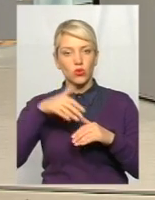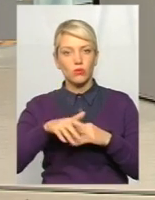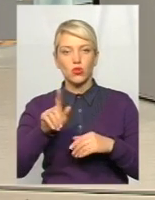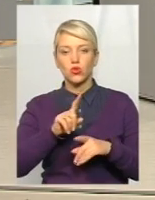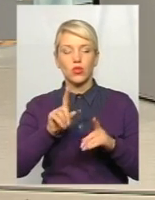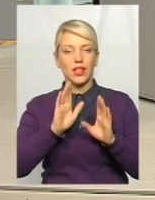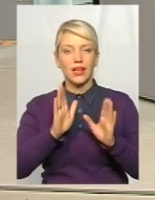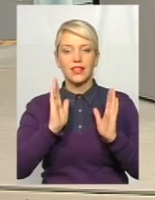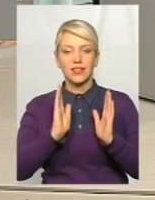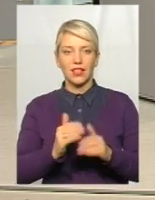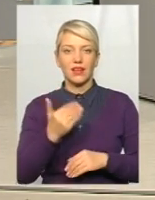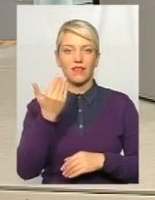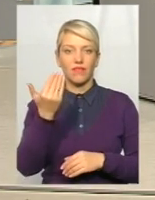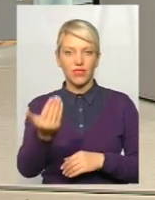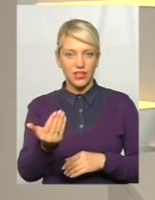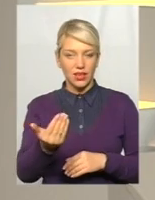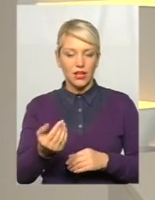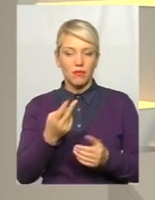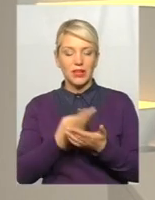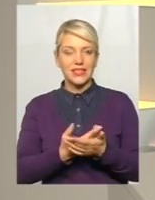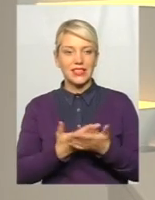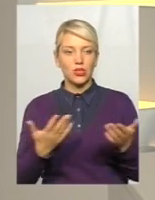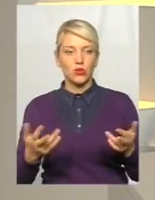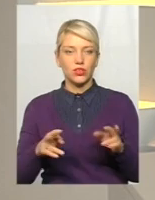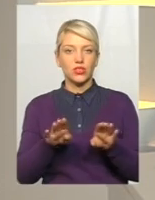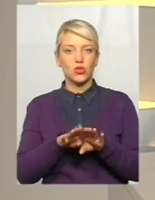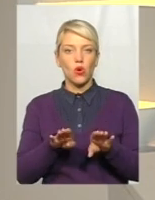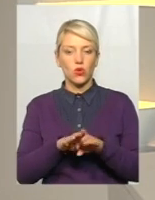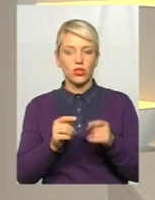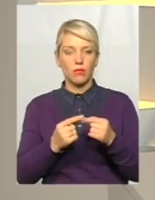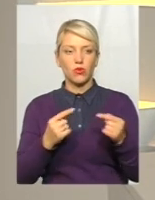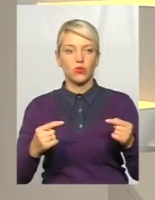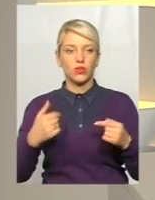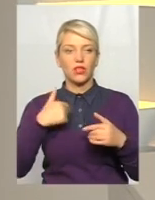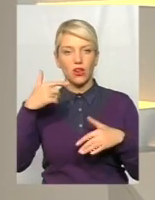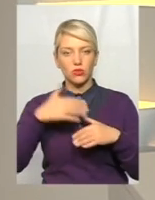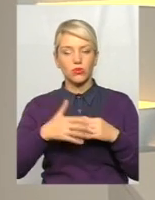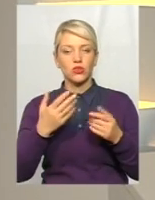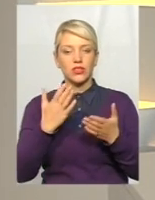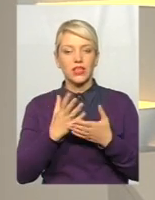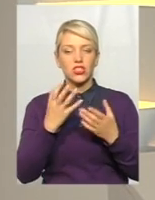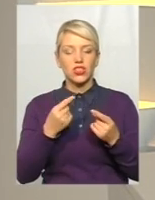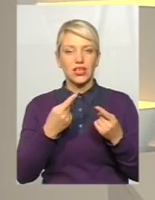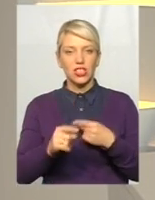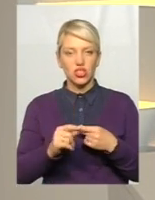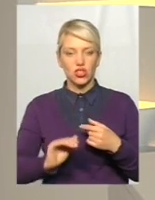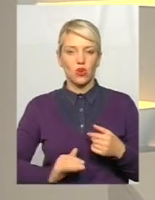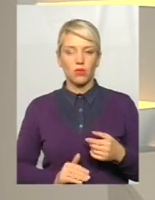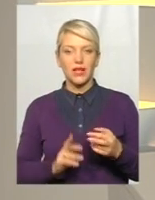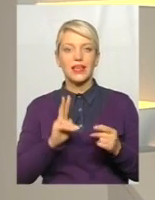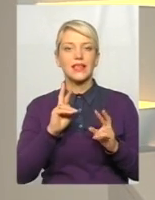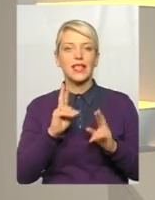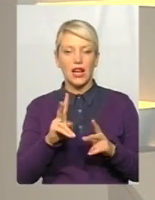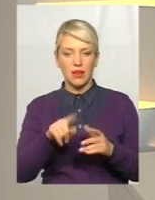презентуєте схожі продукти, а є ще інші компанії. Як місто має обрати,